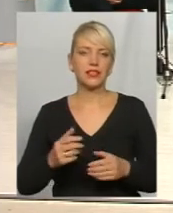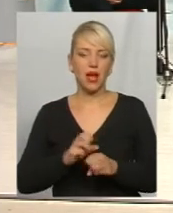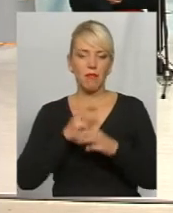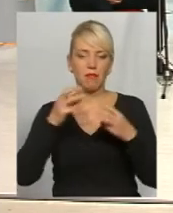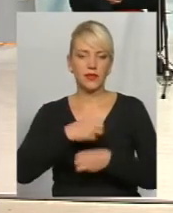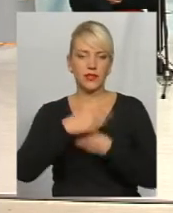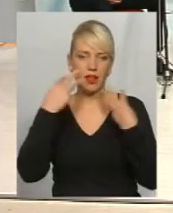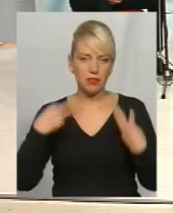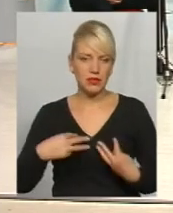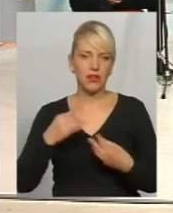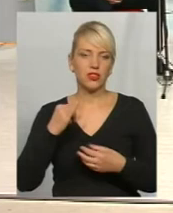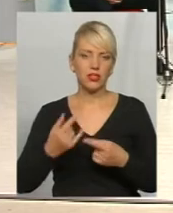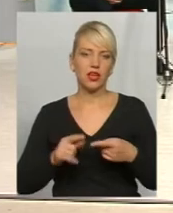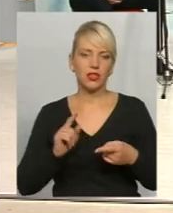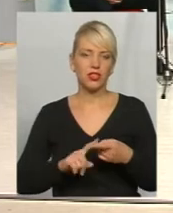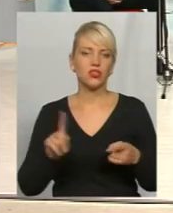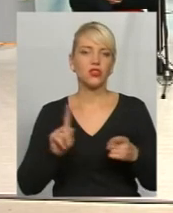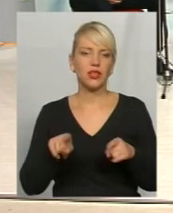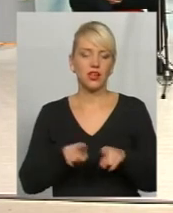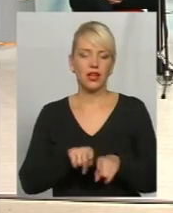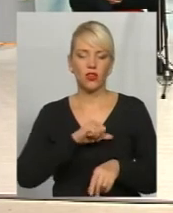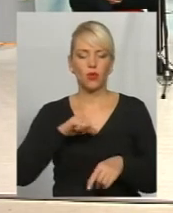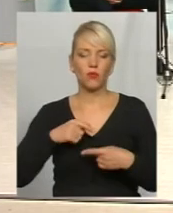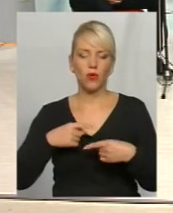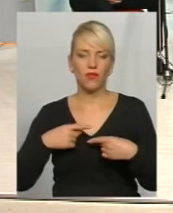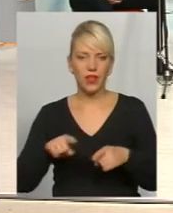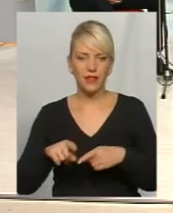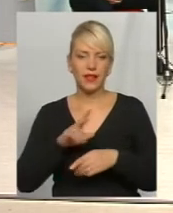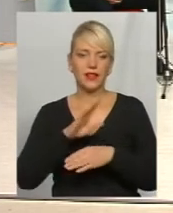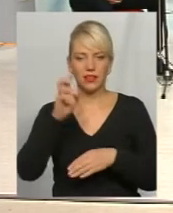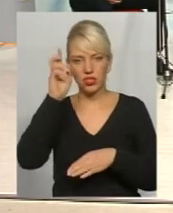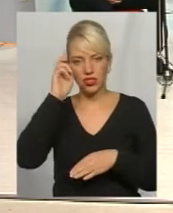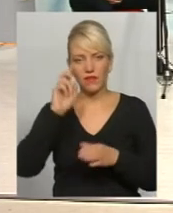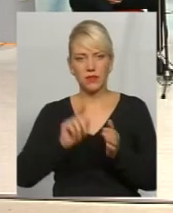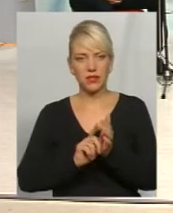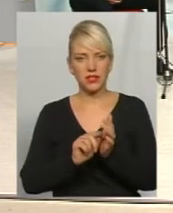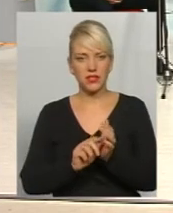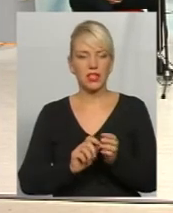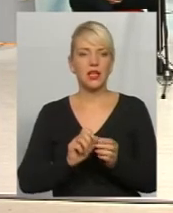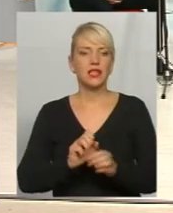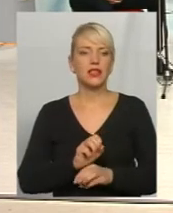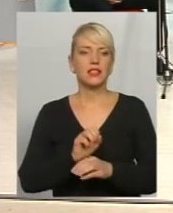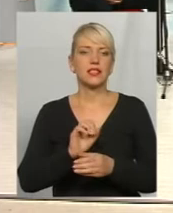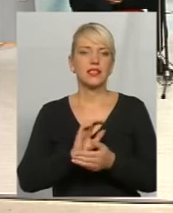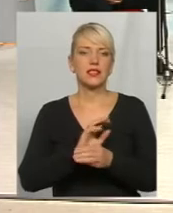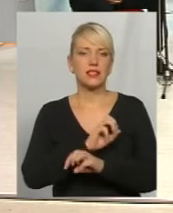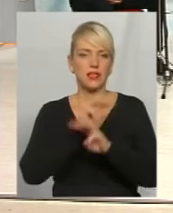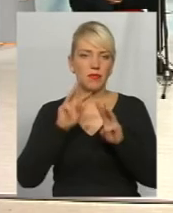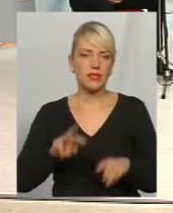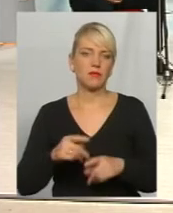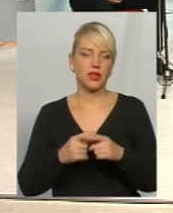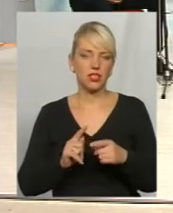все ж таки докладно, що таке добровільне недержавне пенсійне забезпечення. А напевно, адресую все ж таки